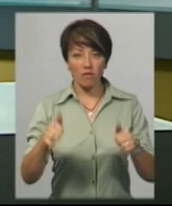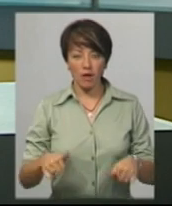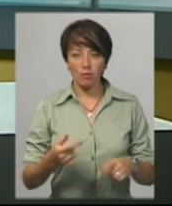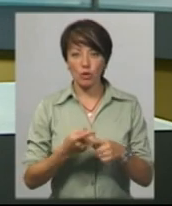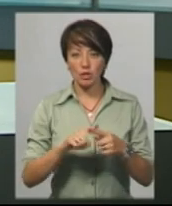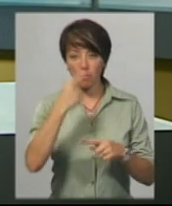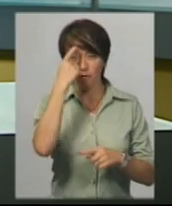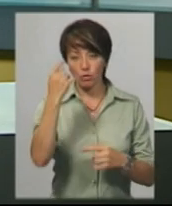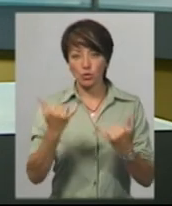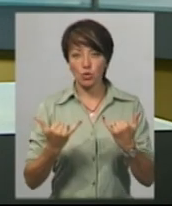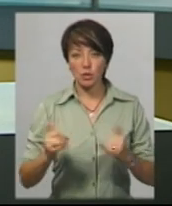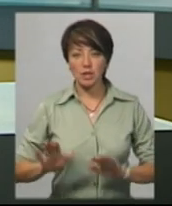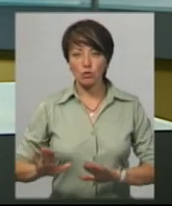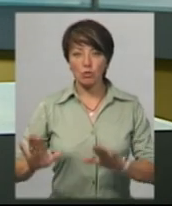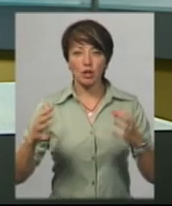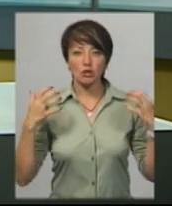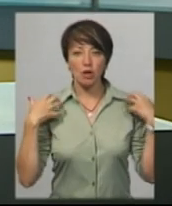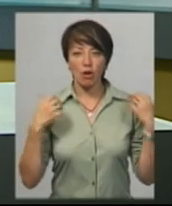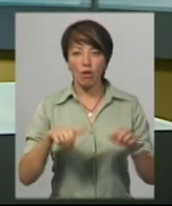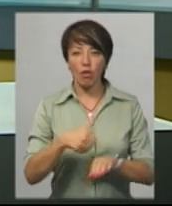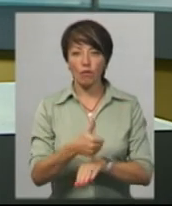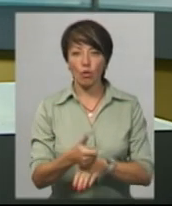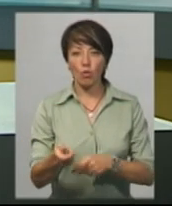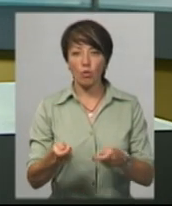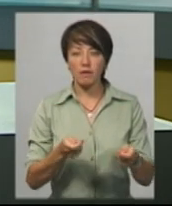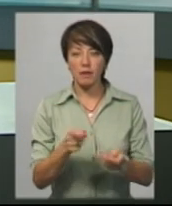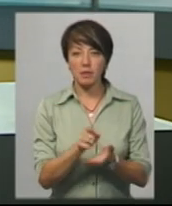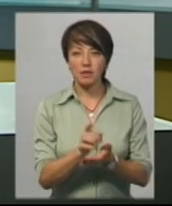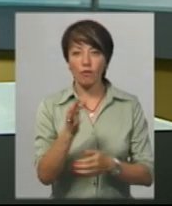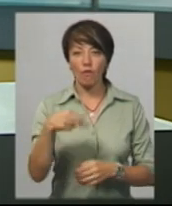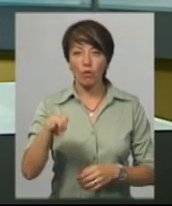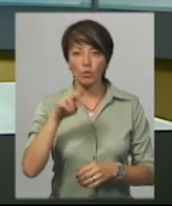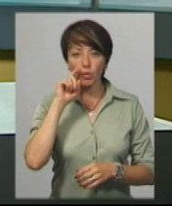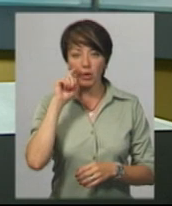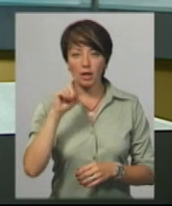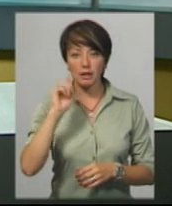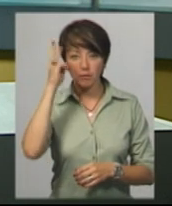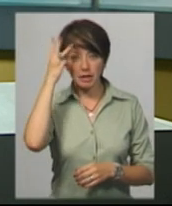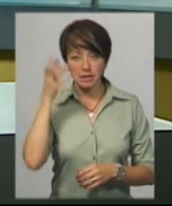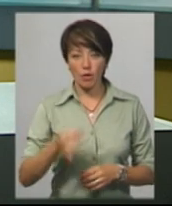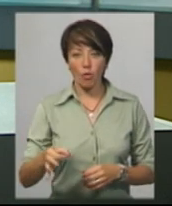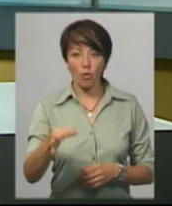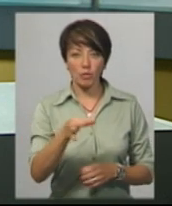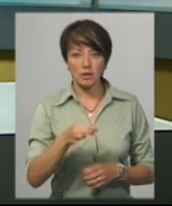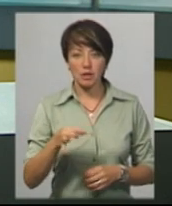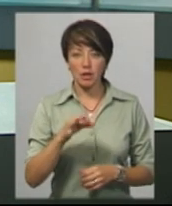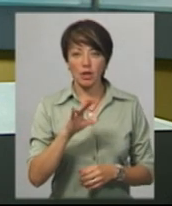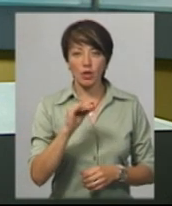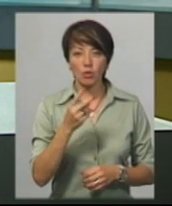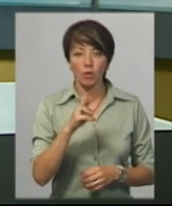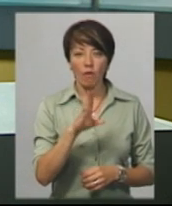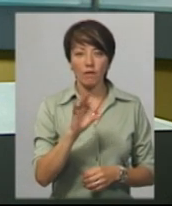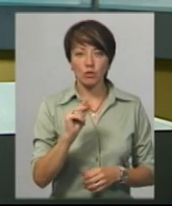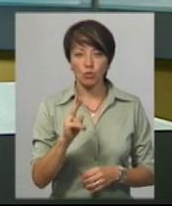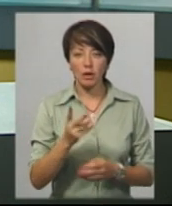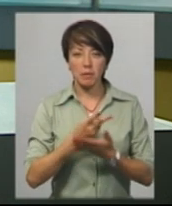Про це повідомила сьогодні заступниця начальника головного управління пенсійного фонду України в Хмельницькій області Юлія Ковальчук на